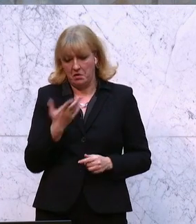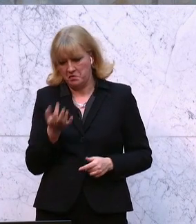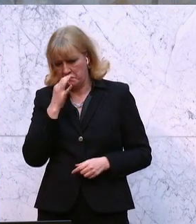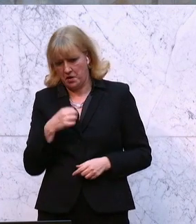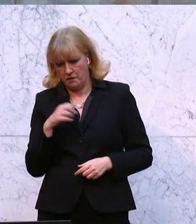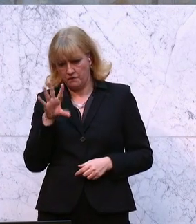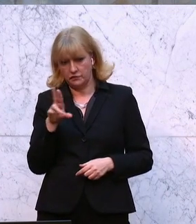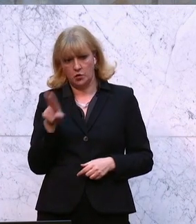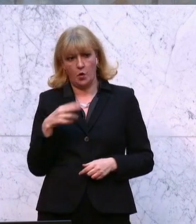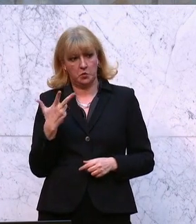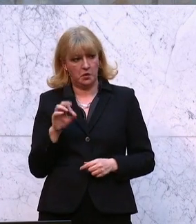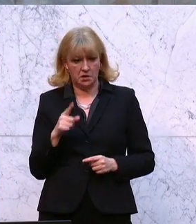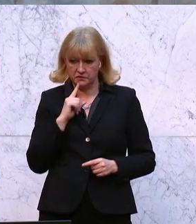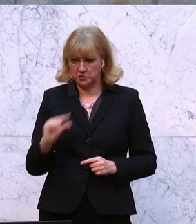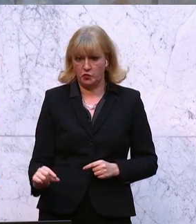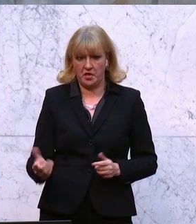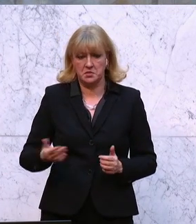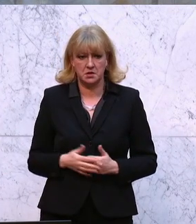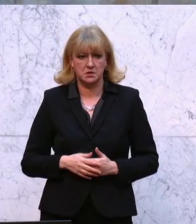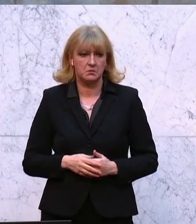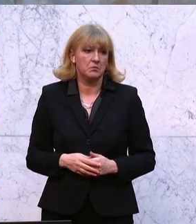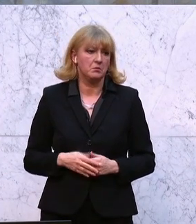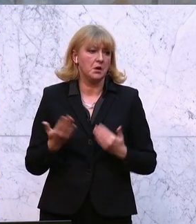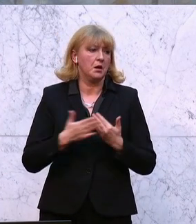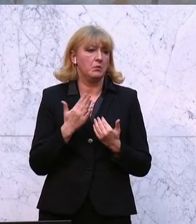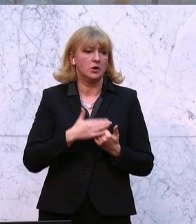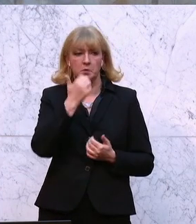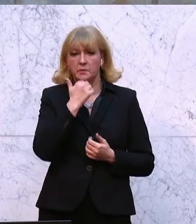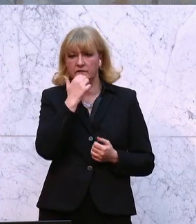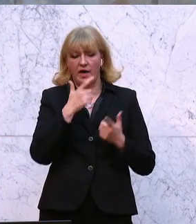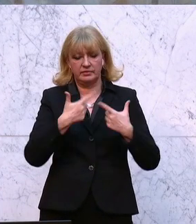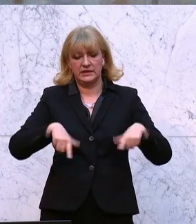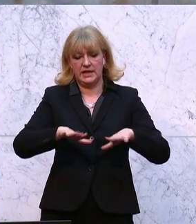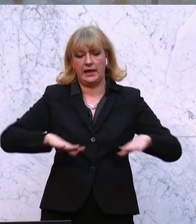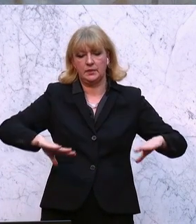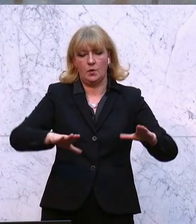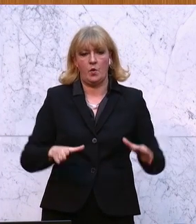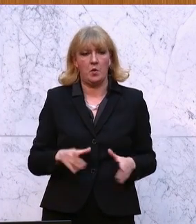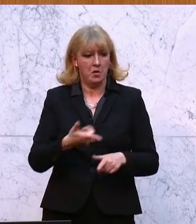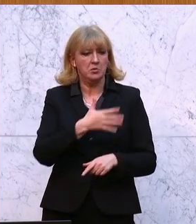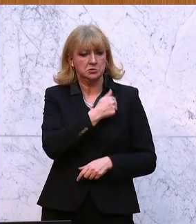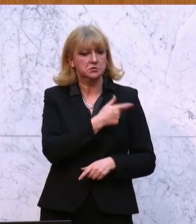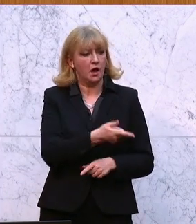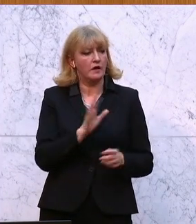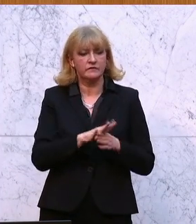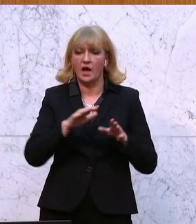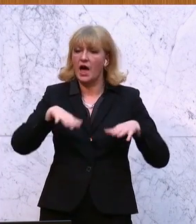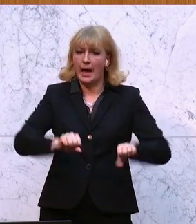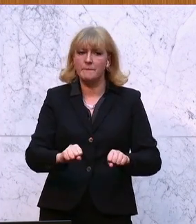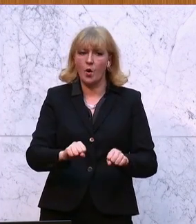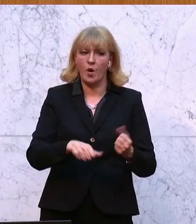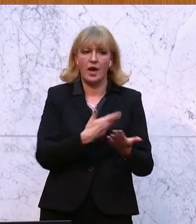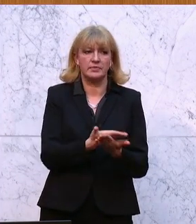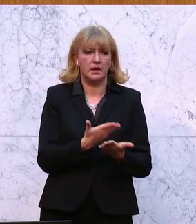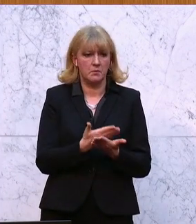,30 im Monat eigentlich zu niedrig sind. Weil wenn sozusagen der private Sektor es dem gelingt, sozusagen mit ihren Abo-Angeboten